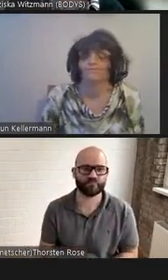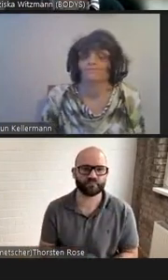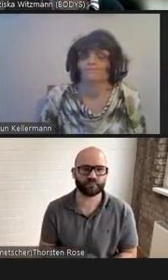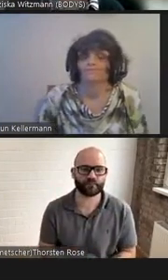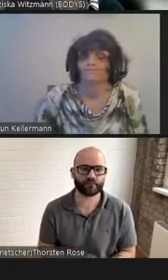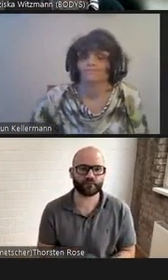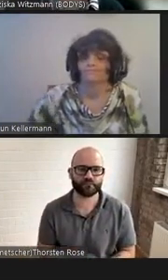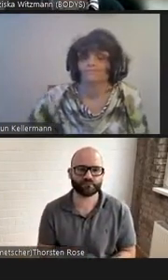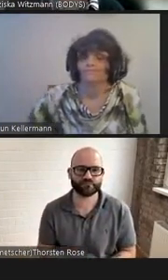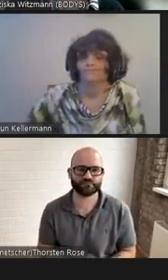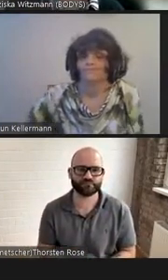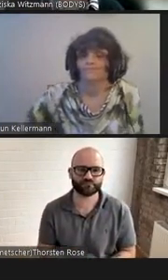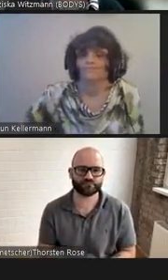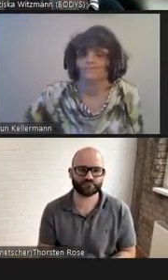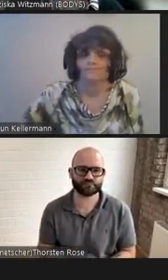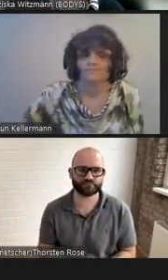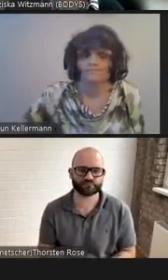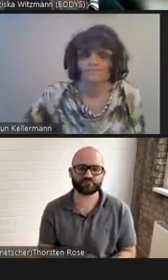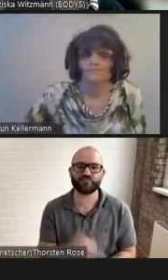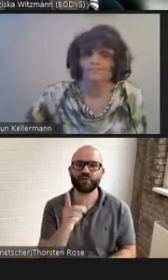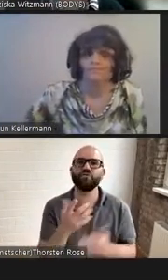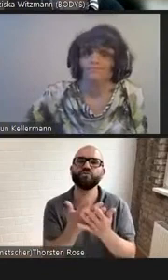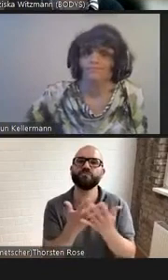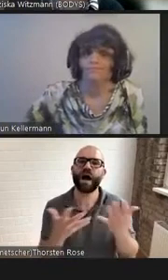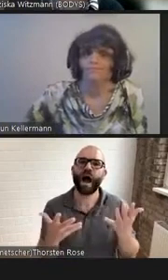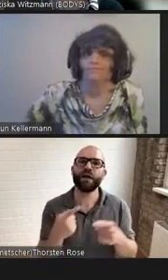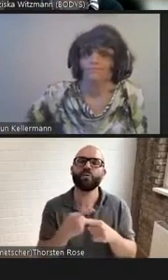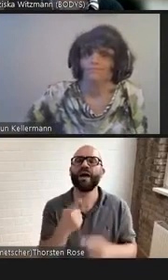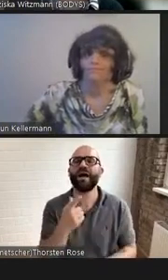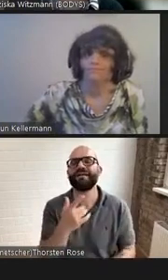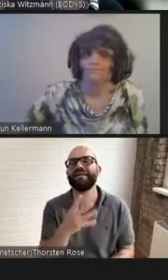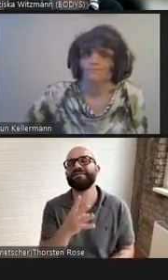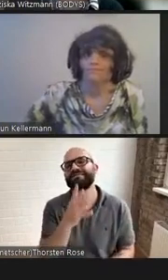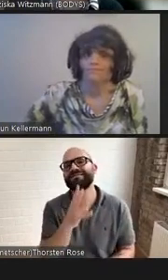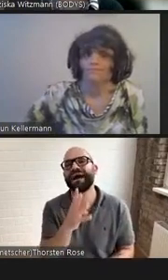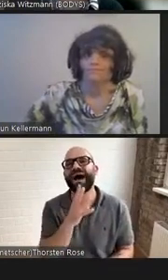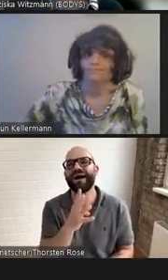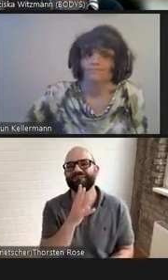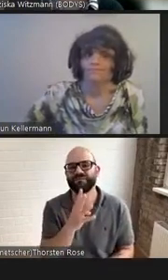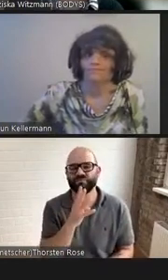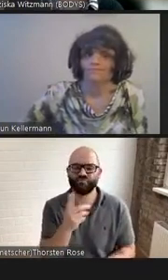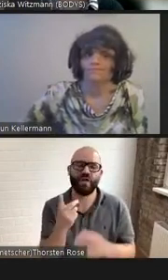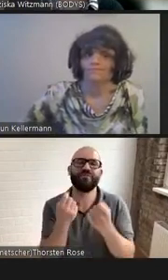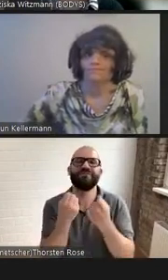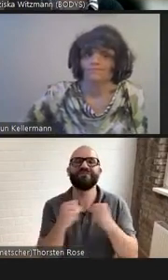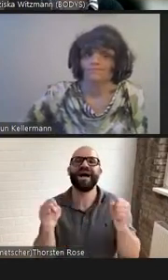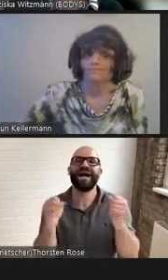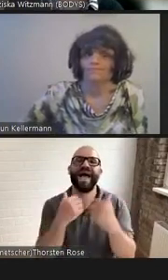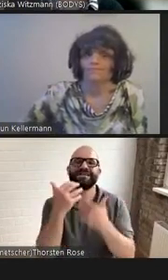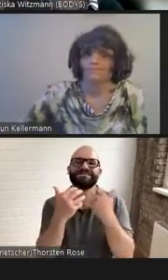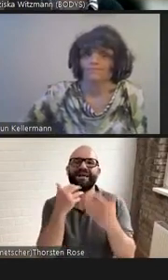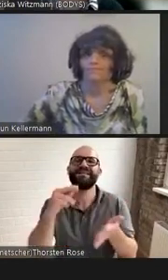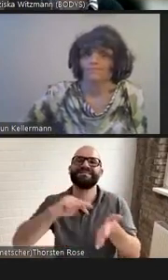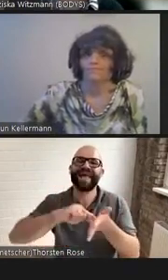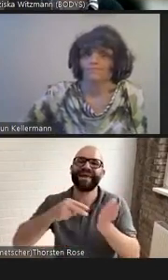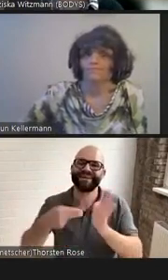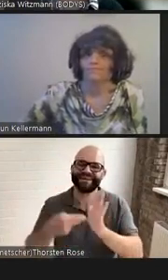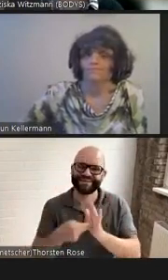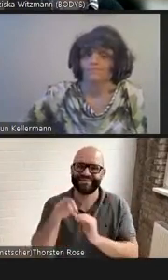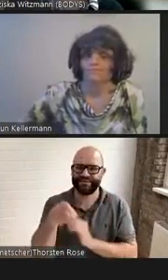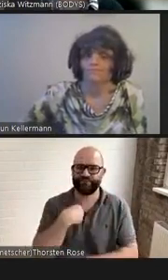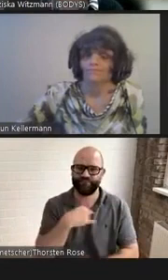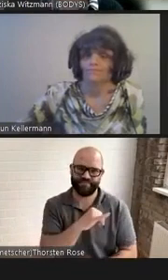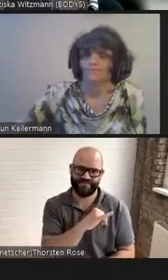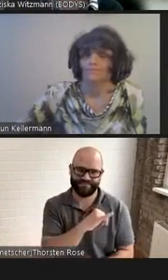eine narratologische, also eine Anfrage der Erzähltechnik interessierte Dimension